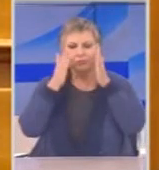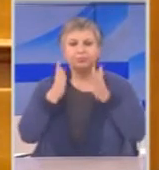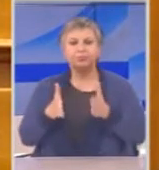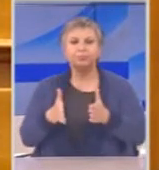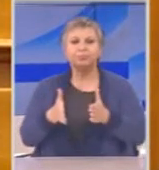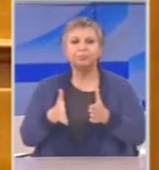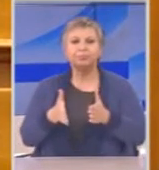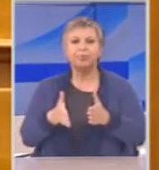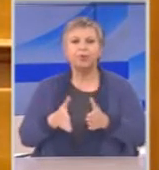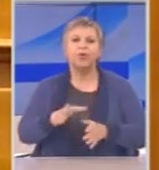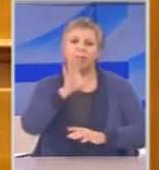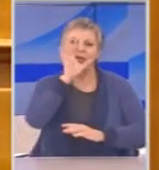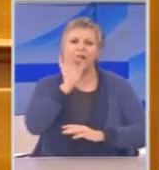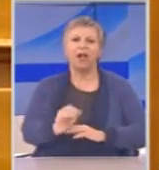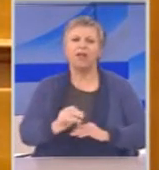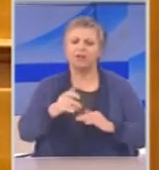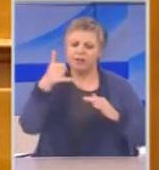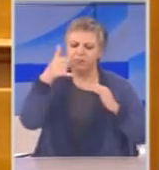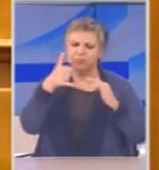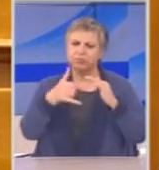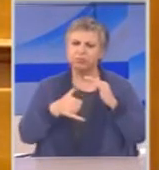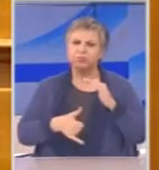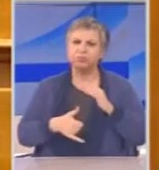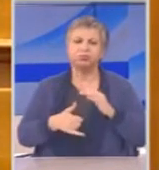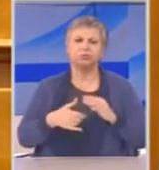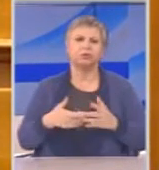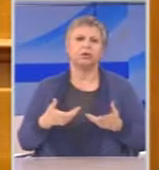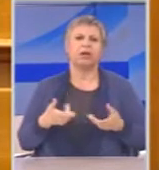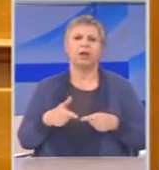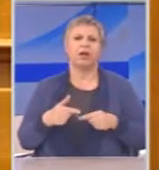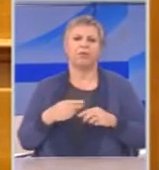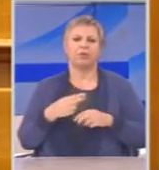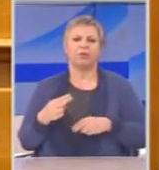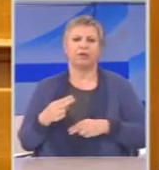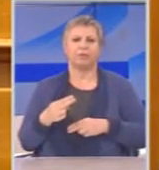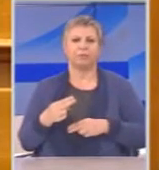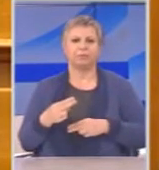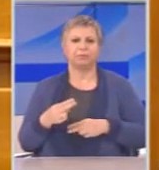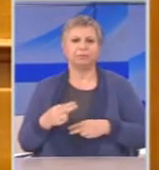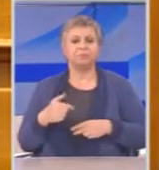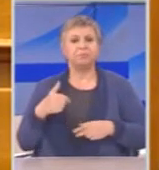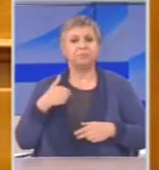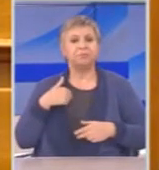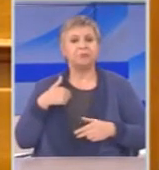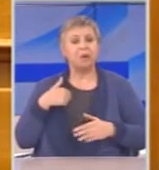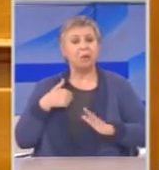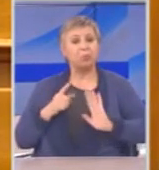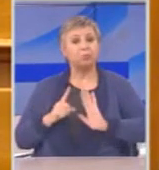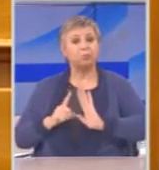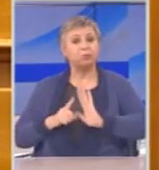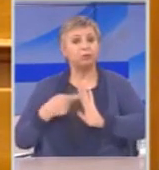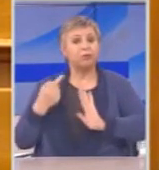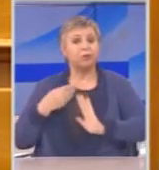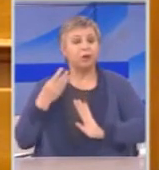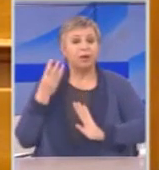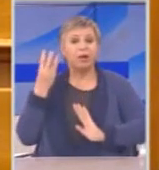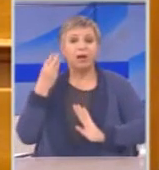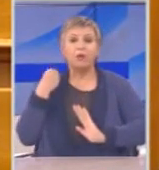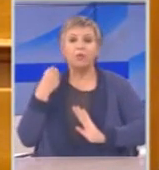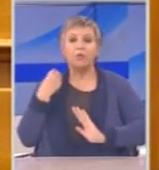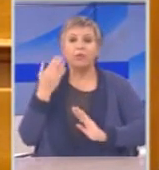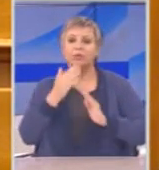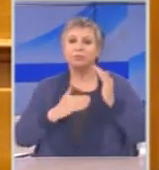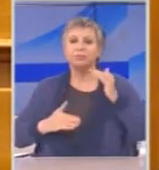Και μια αναφορά ακόμα. Εγώ δεν περίμενα να ακούσω αρχικό κόμματος. Επικεφαλής. Να επιτιμά